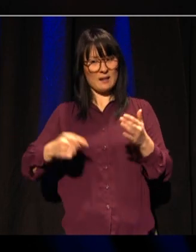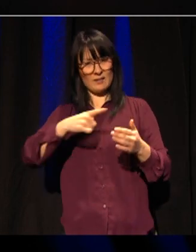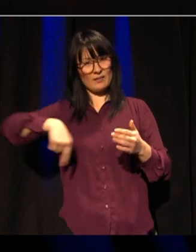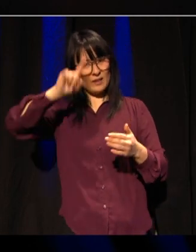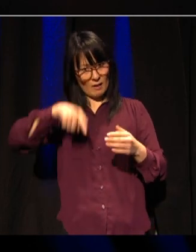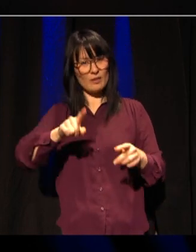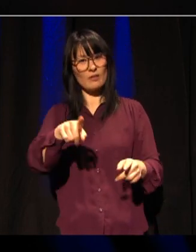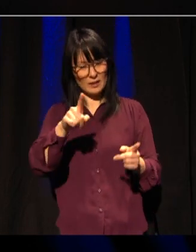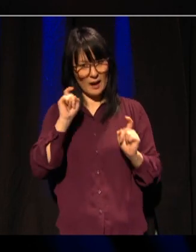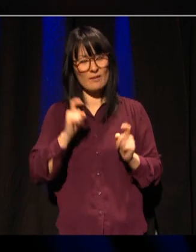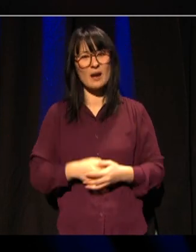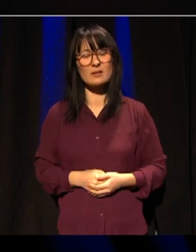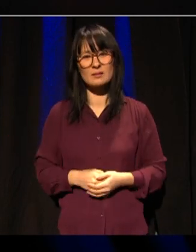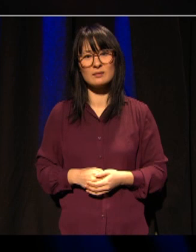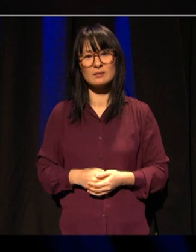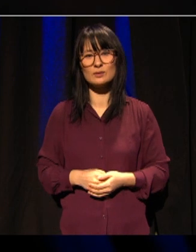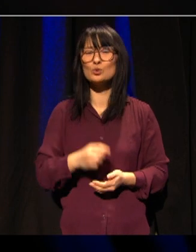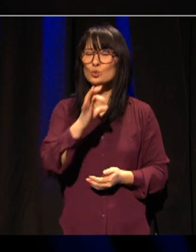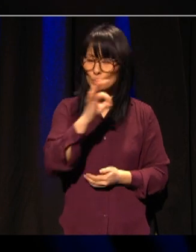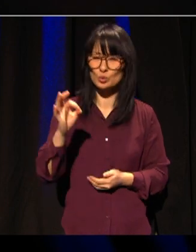Tusen takk til alle sammen.